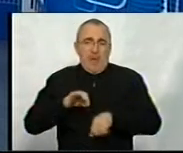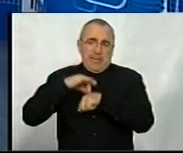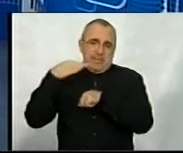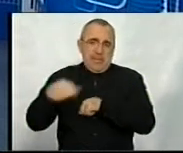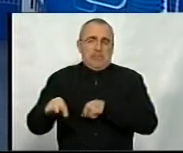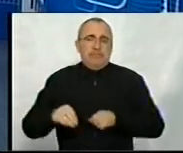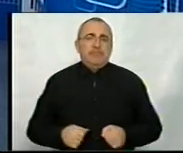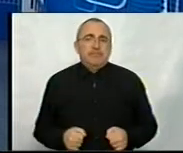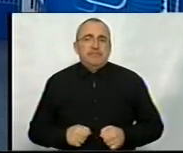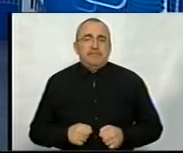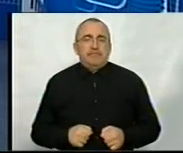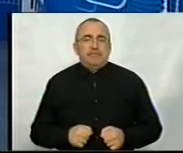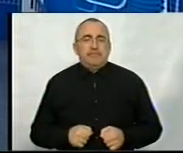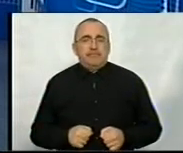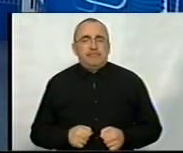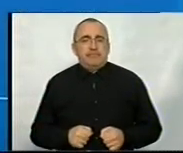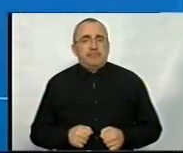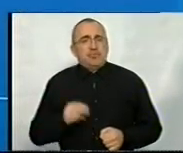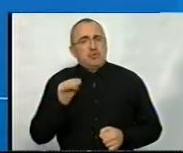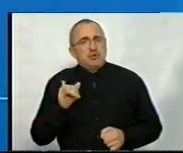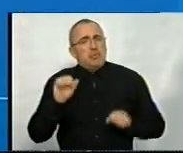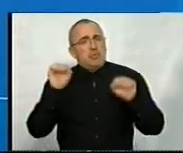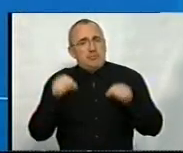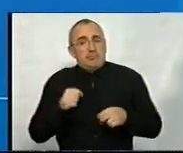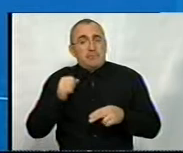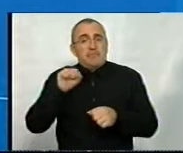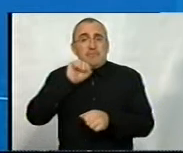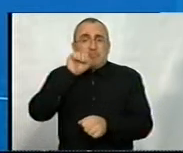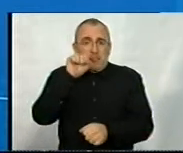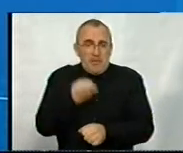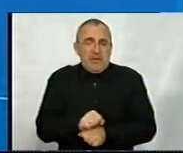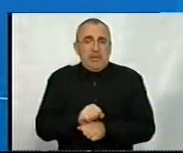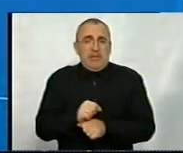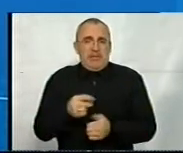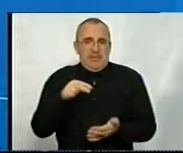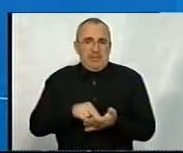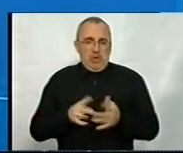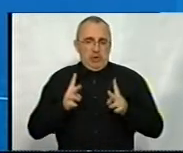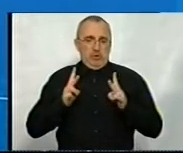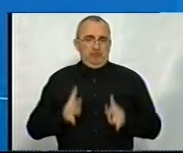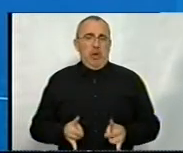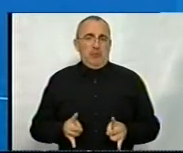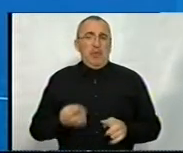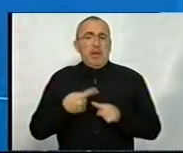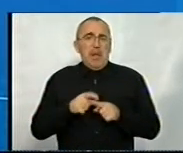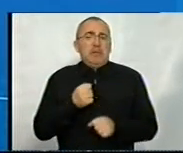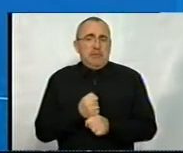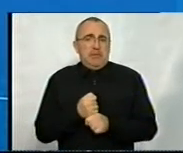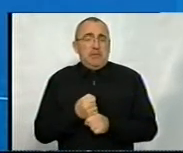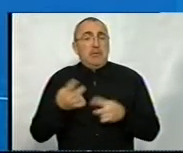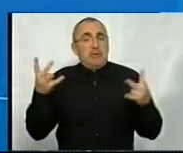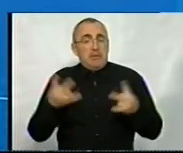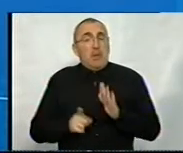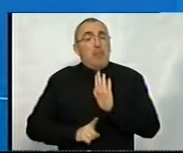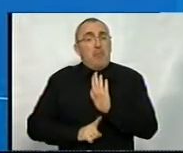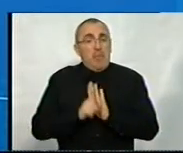Дякую. Чи можна припинити стати жертвою? Як це зробити? Звичайно, потрібно